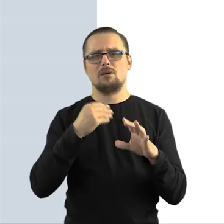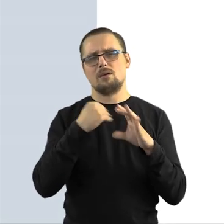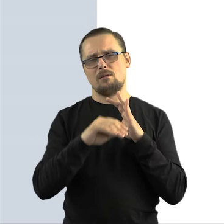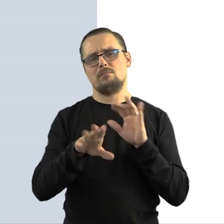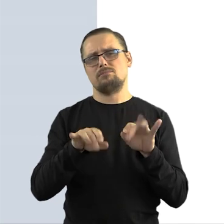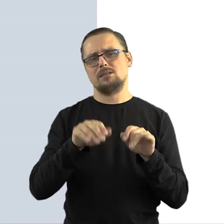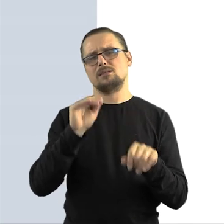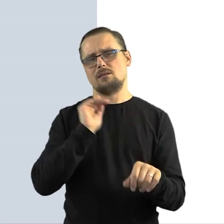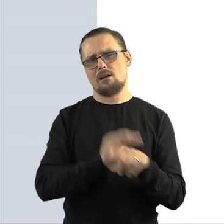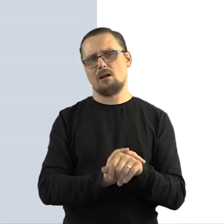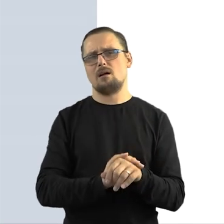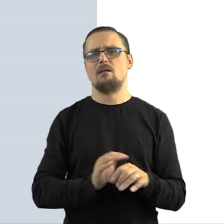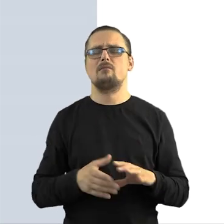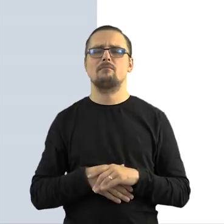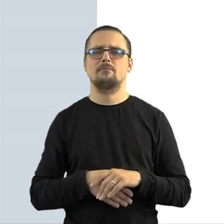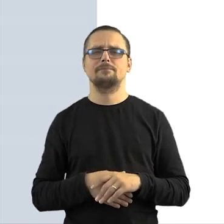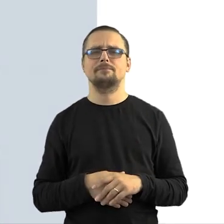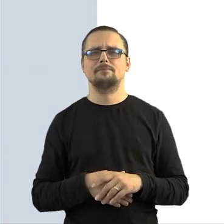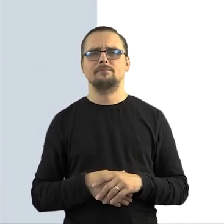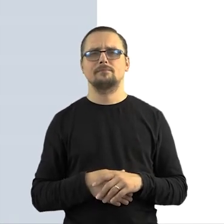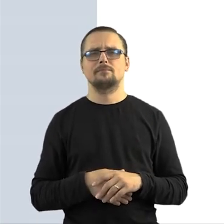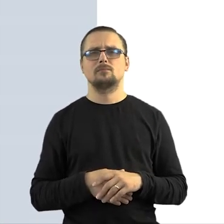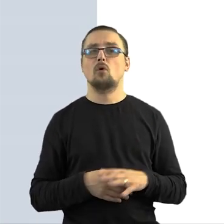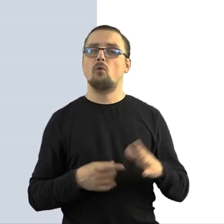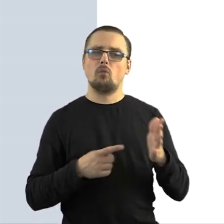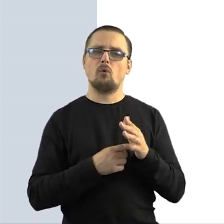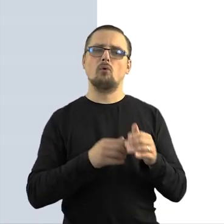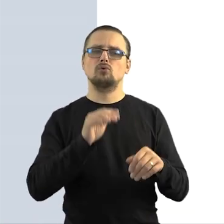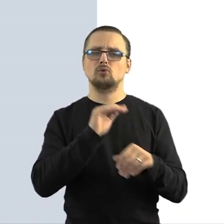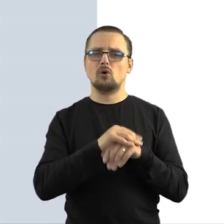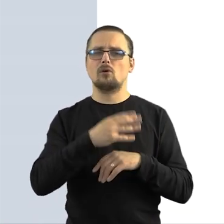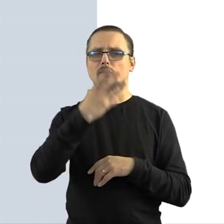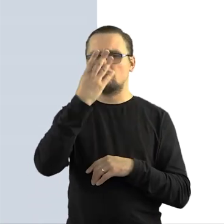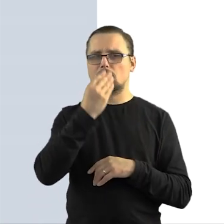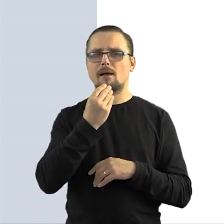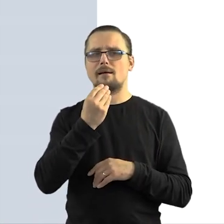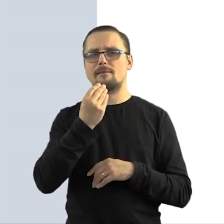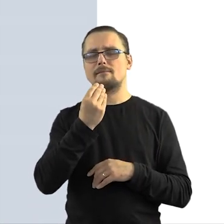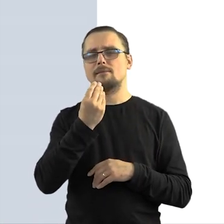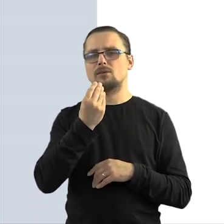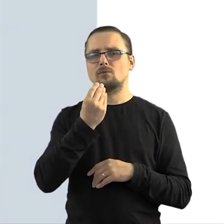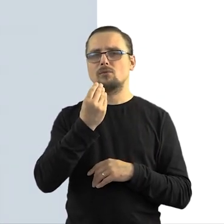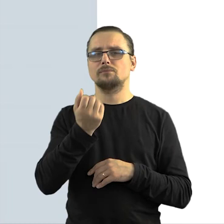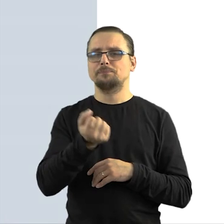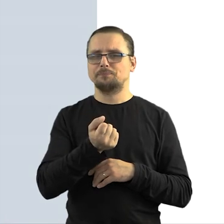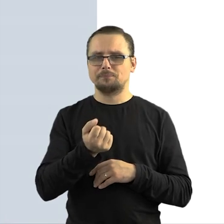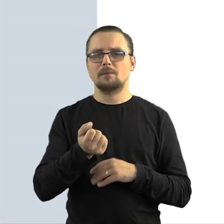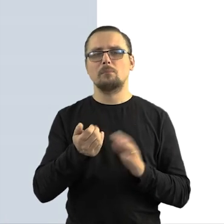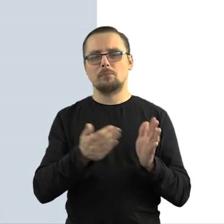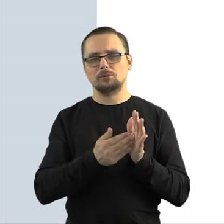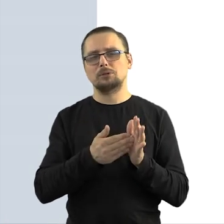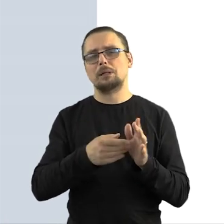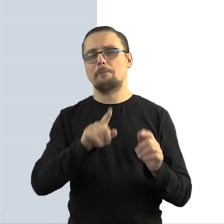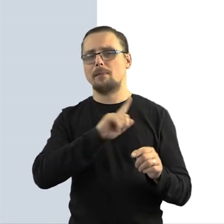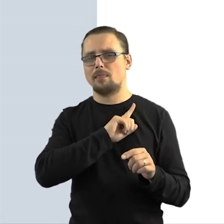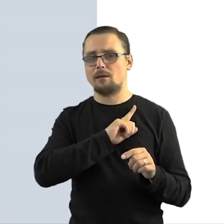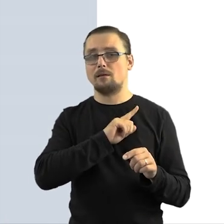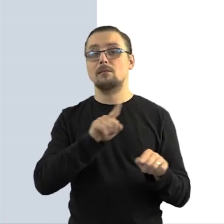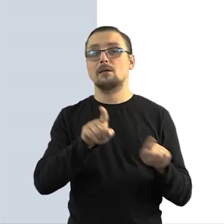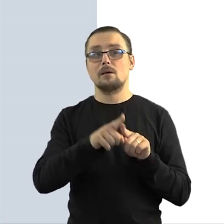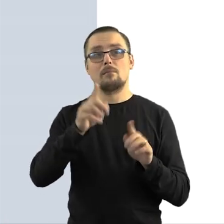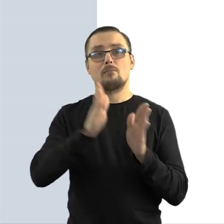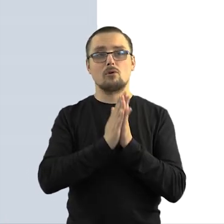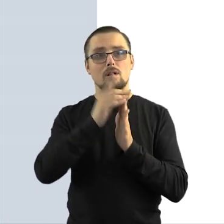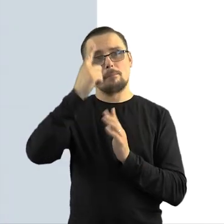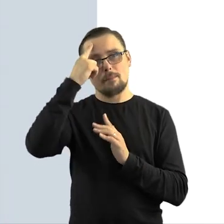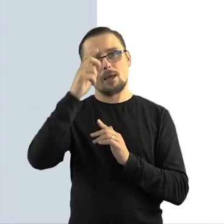to może być zgoda, to znaczy to może być zgoda na przykład wyrażona mailowo, ale jak najbardziej o tą zgodę do wykorzystywania wizerunku należy